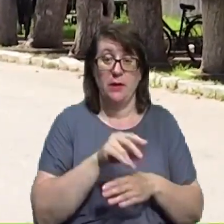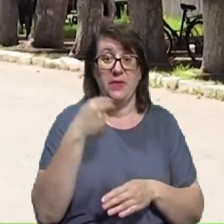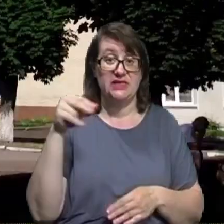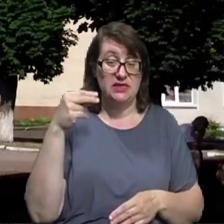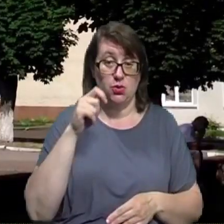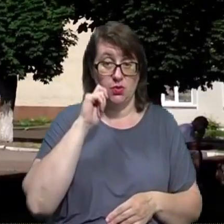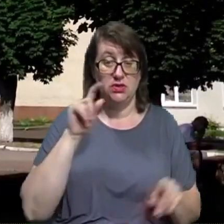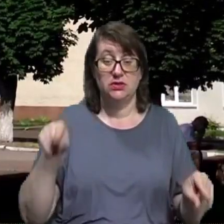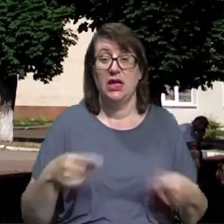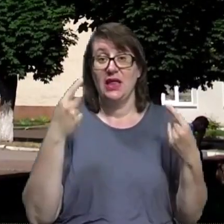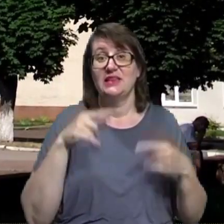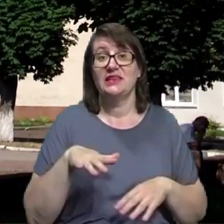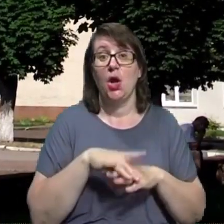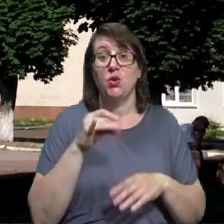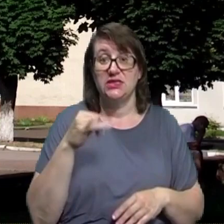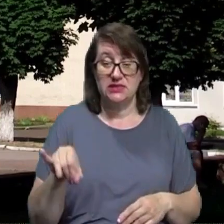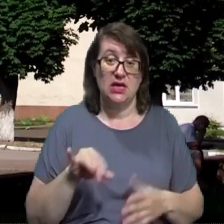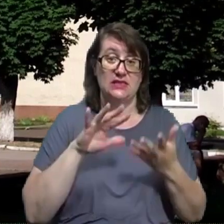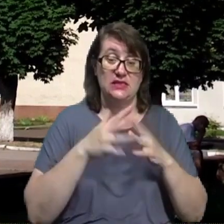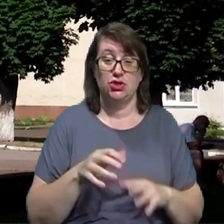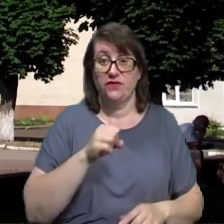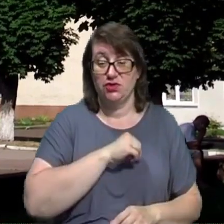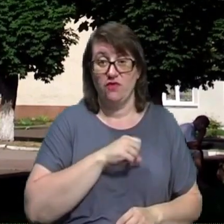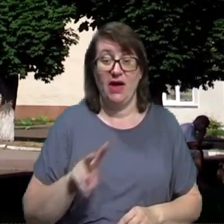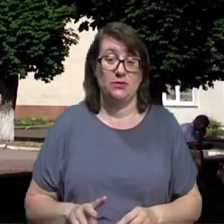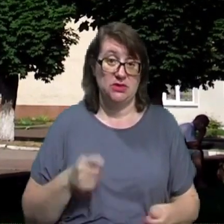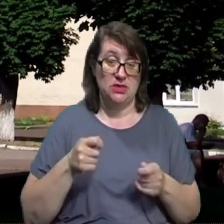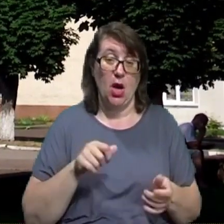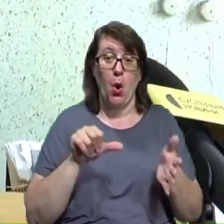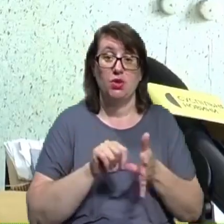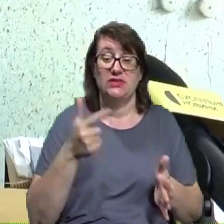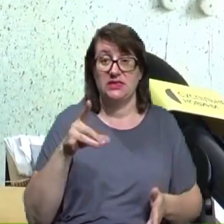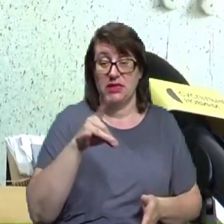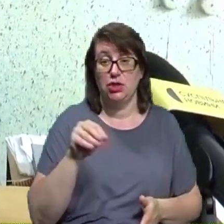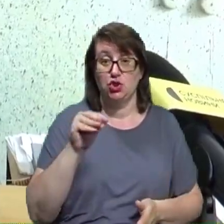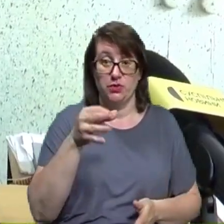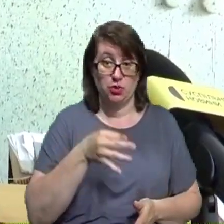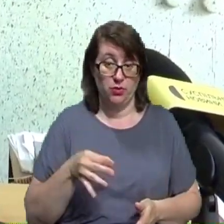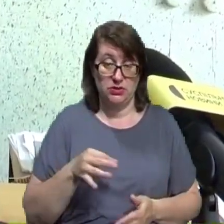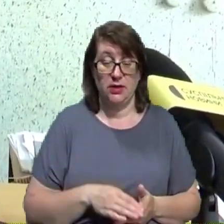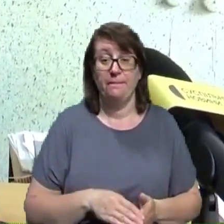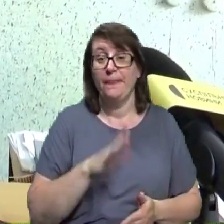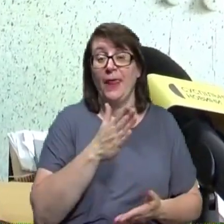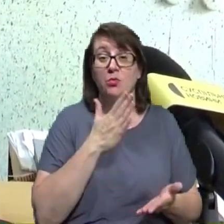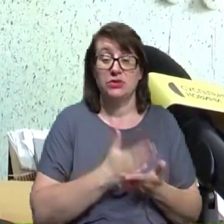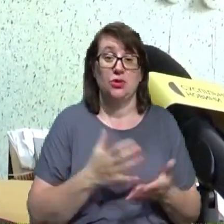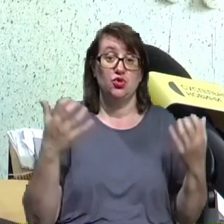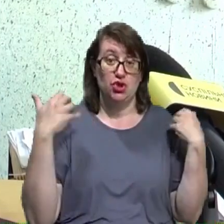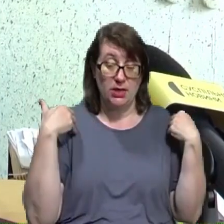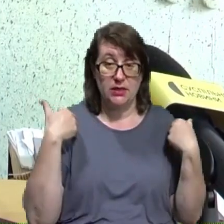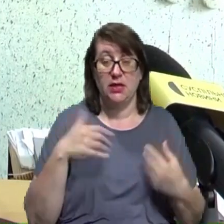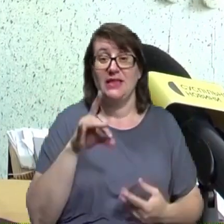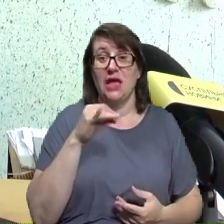народицька селищна військова адміністрація Коростенського району Житомирської області. На посаду начальника народицької селищної військової